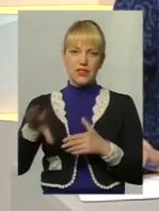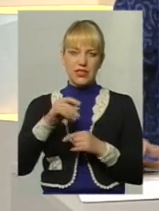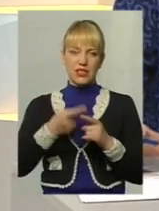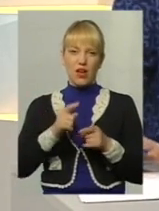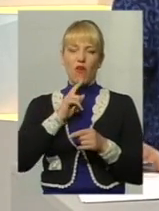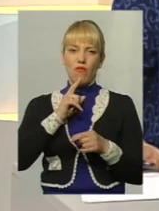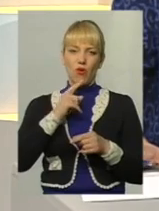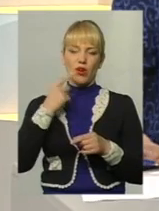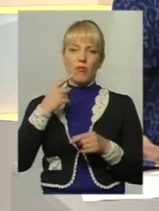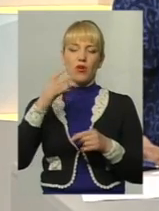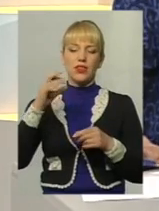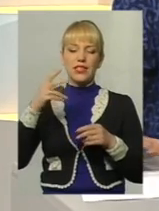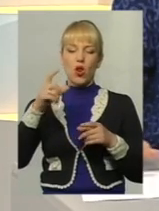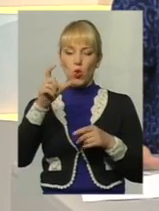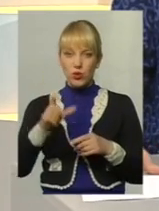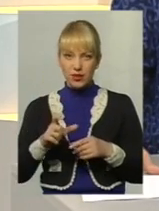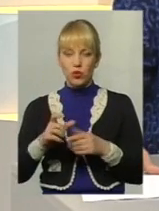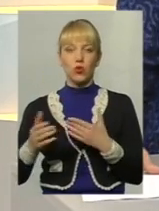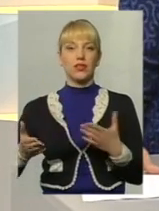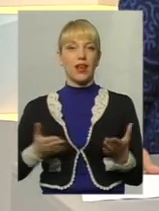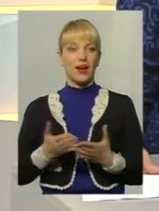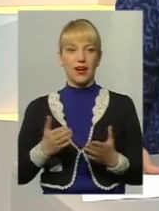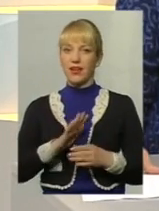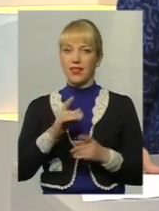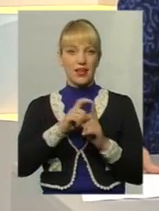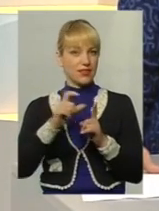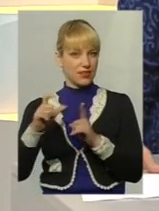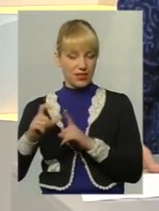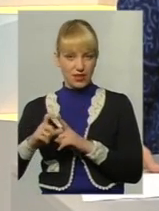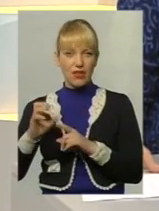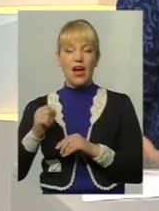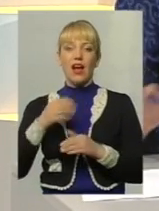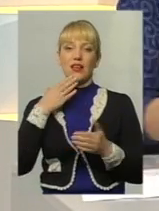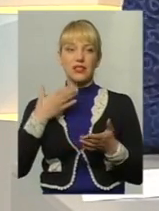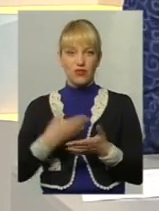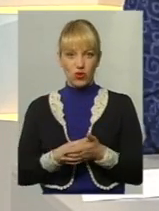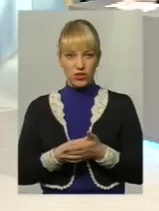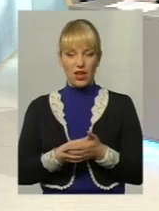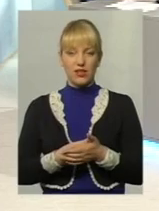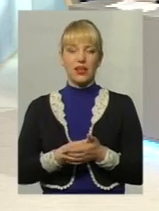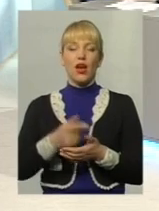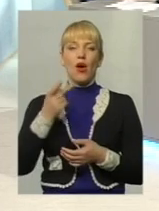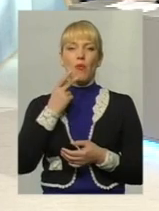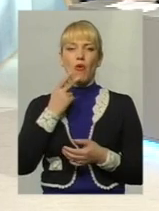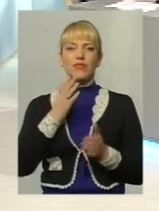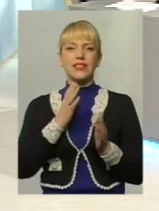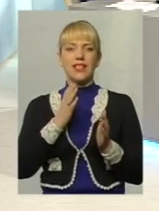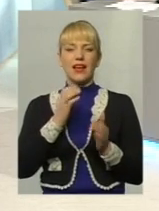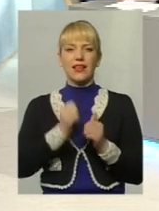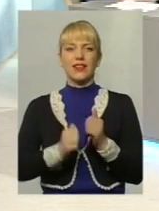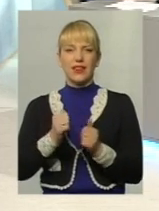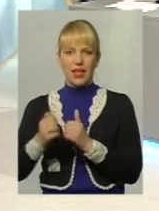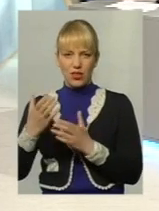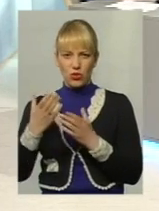людиною, яка не зі слів, а з своєї повсякденної практики знає